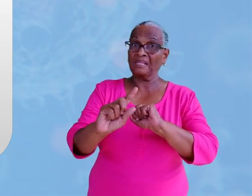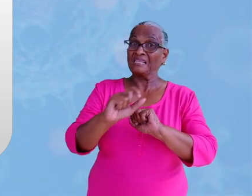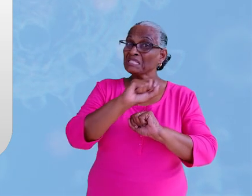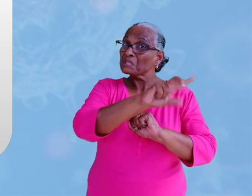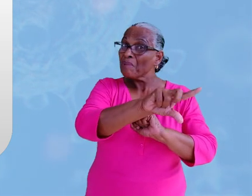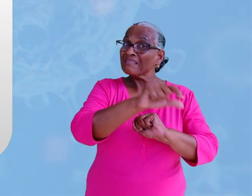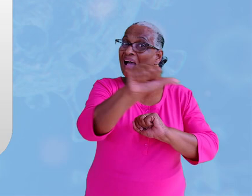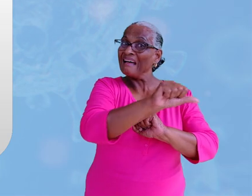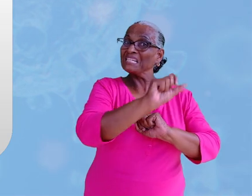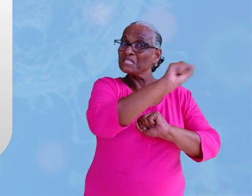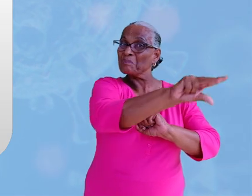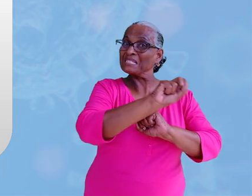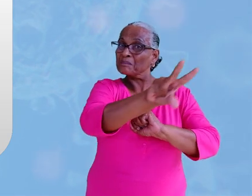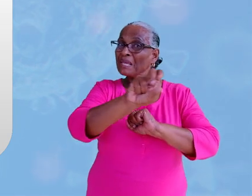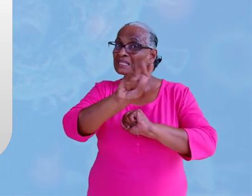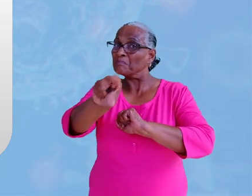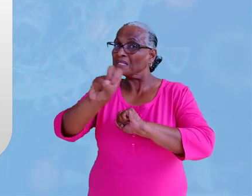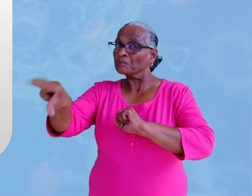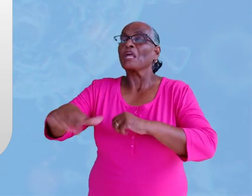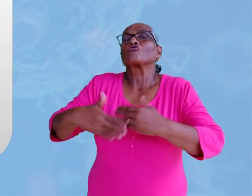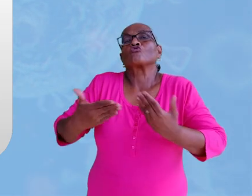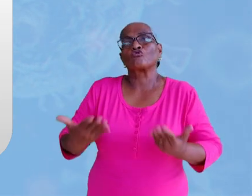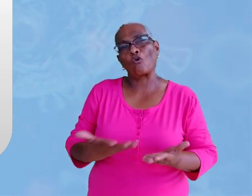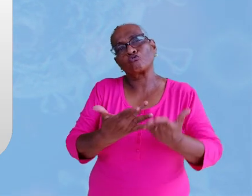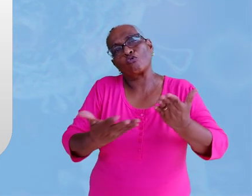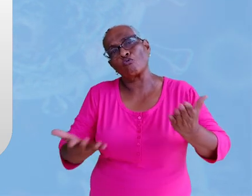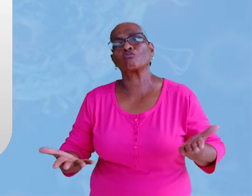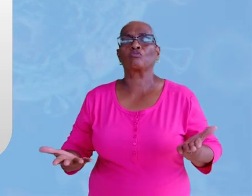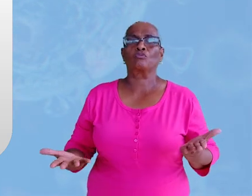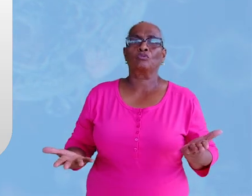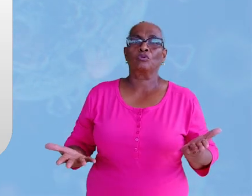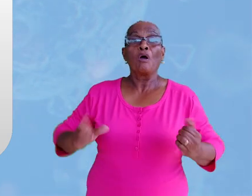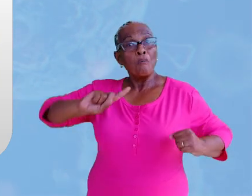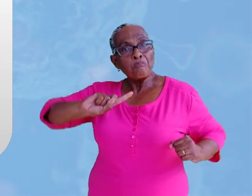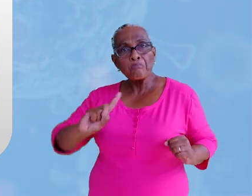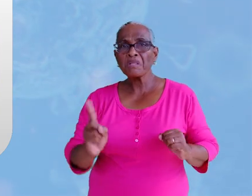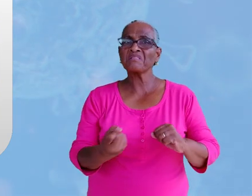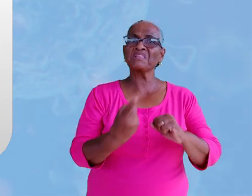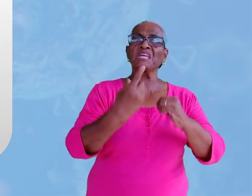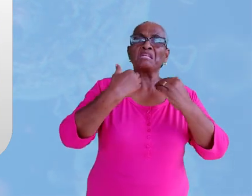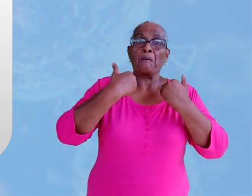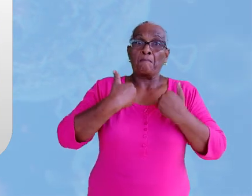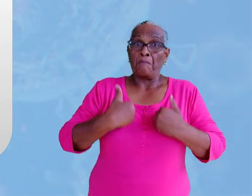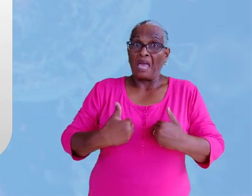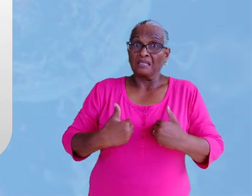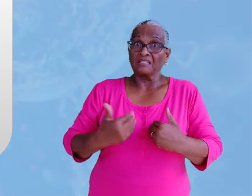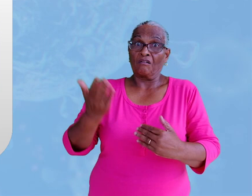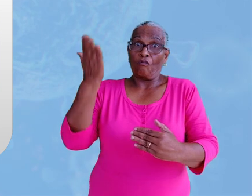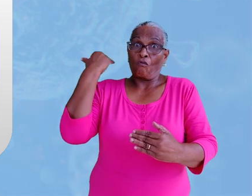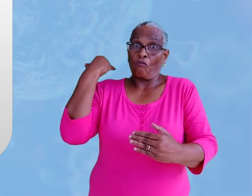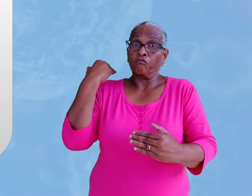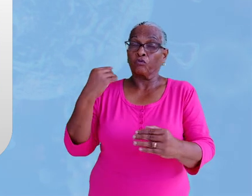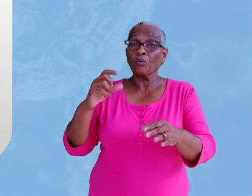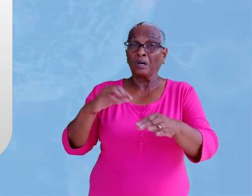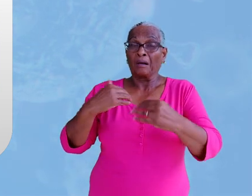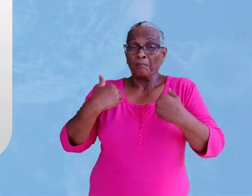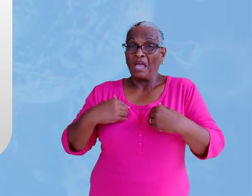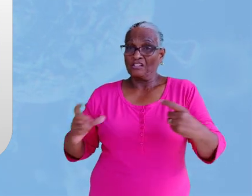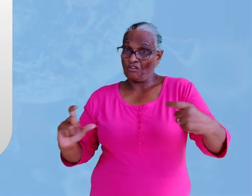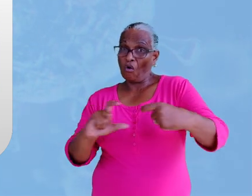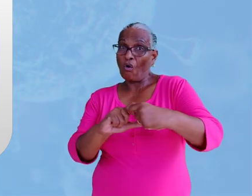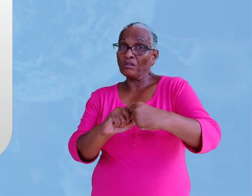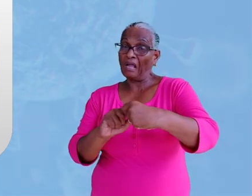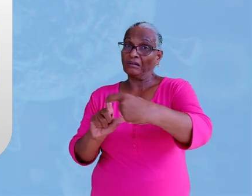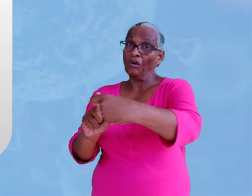dan weer anderen kunnen besmetten enzovoort. Meteen worden mensen met wie je eerder van dichtbij in